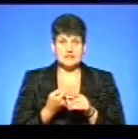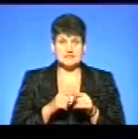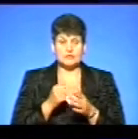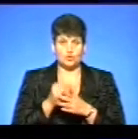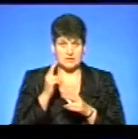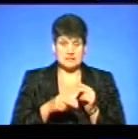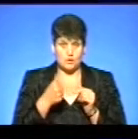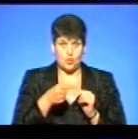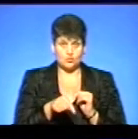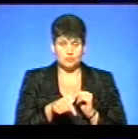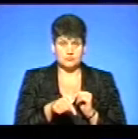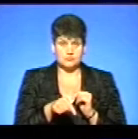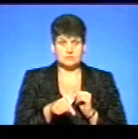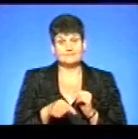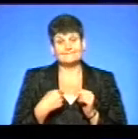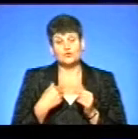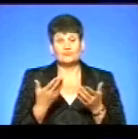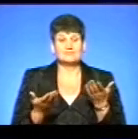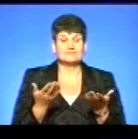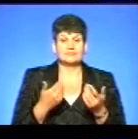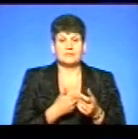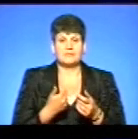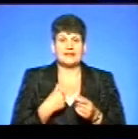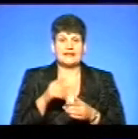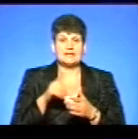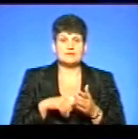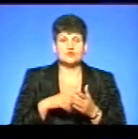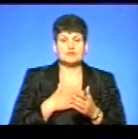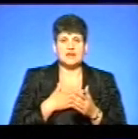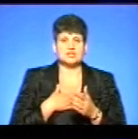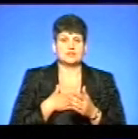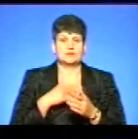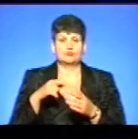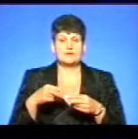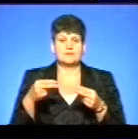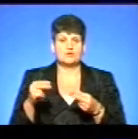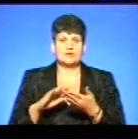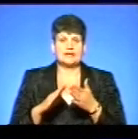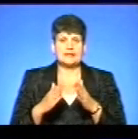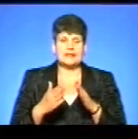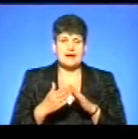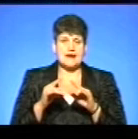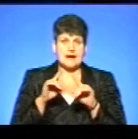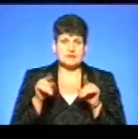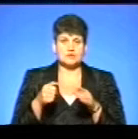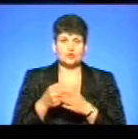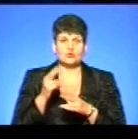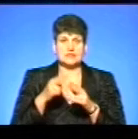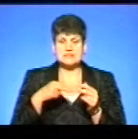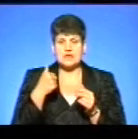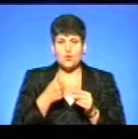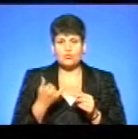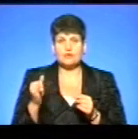року? Це буде, ну, надіємося, що наші пацієнти підпишуть декларації всі з сімейними лікарями і до кінця року ми,